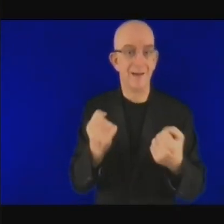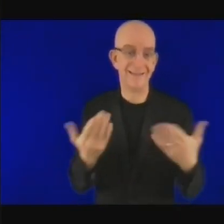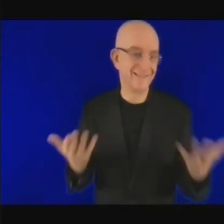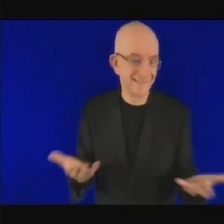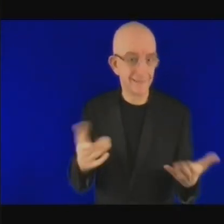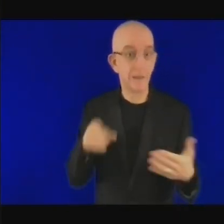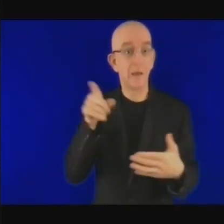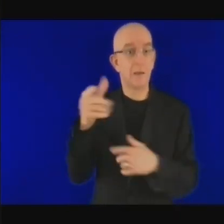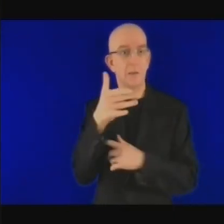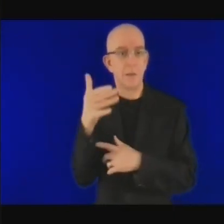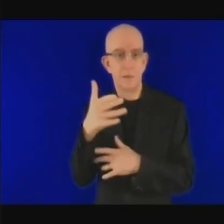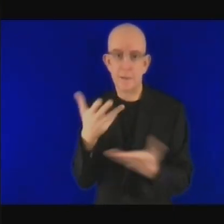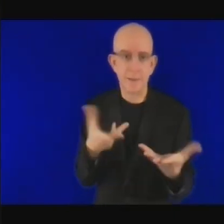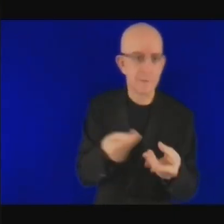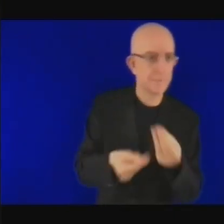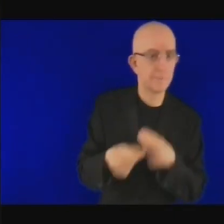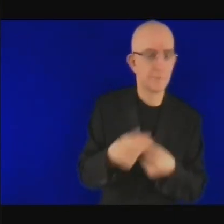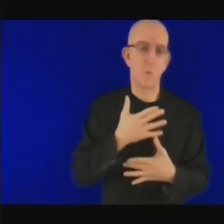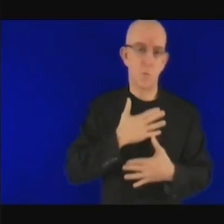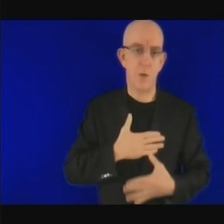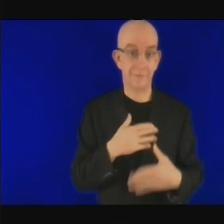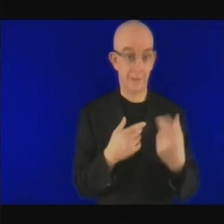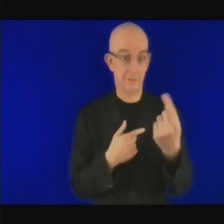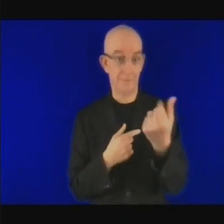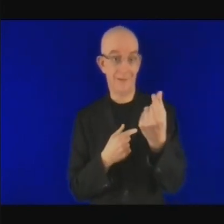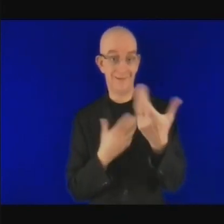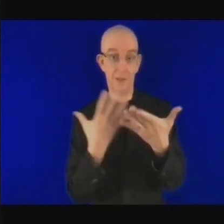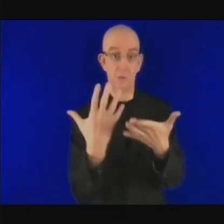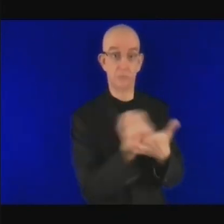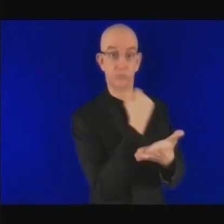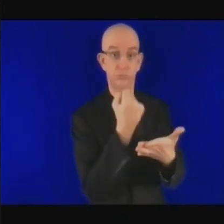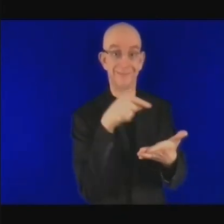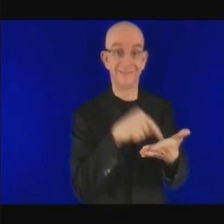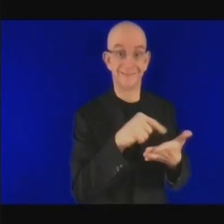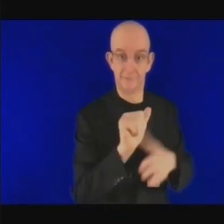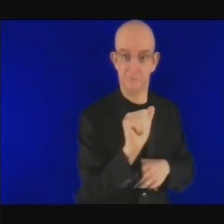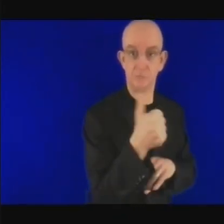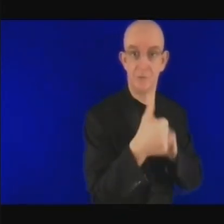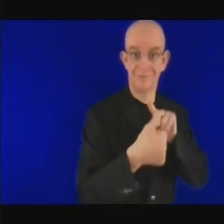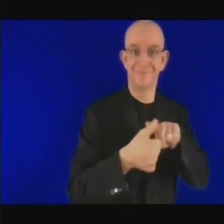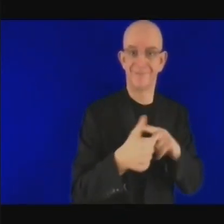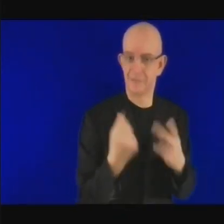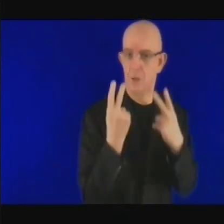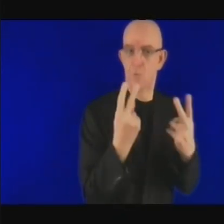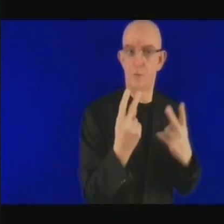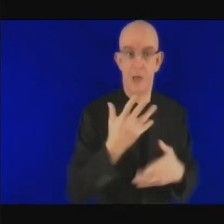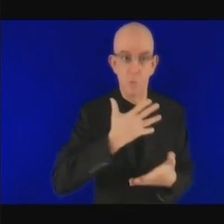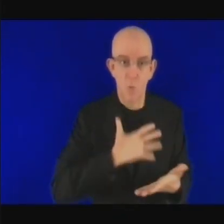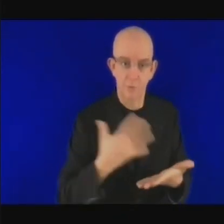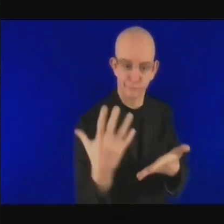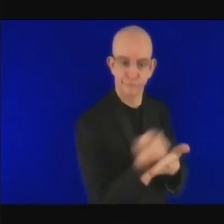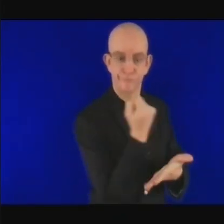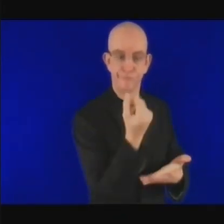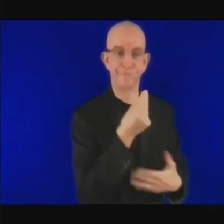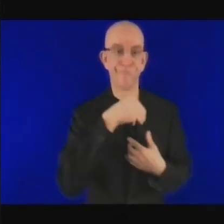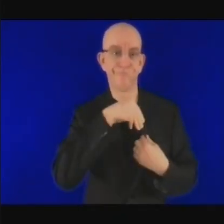lorsque je regarde les projets au quotidien j'examine différents projets dans différents pays